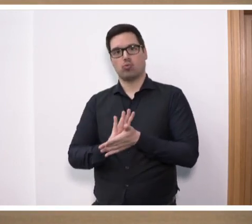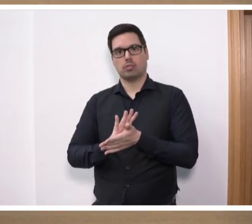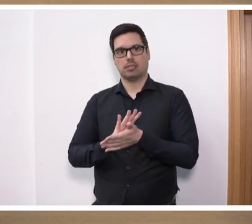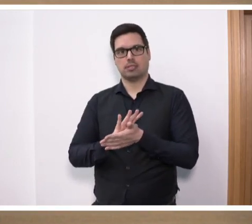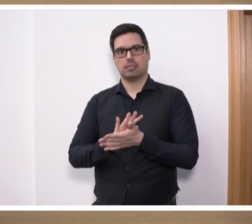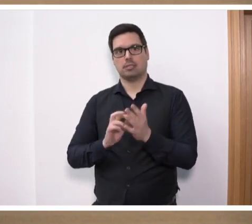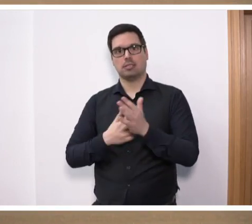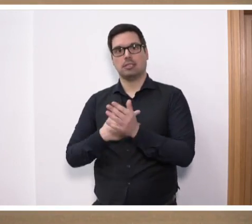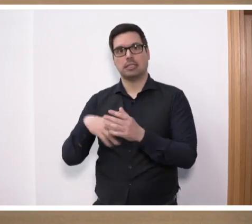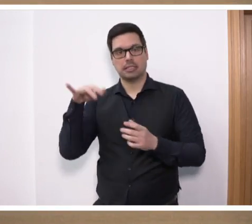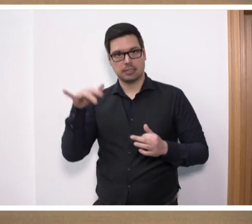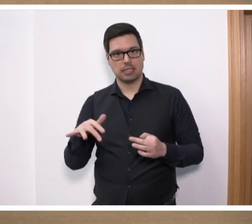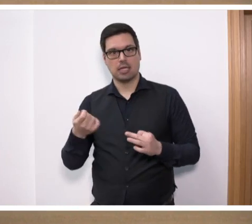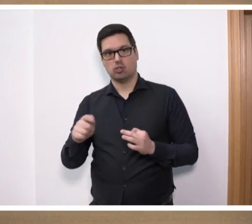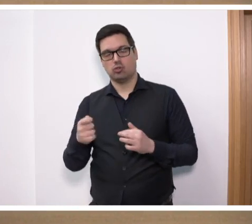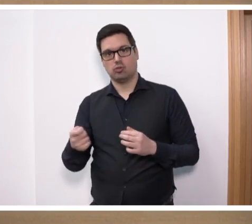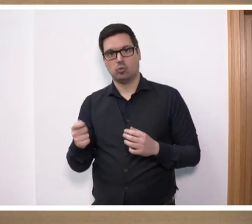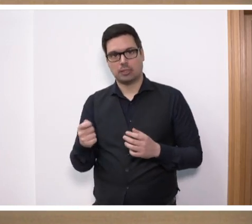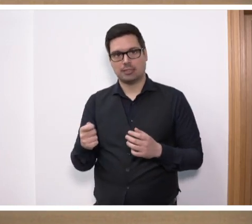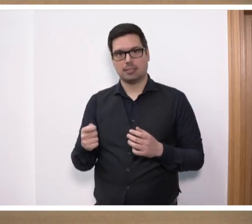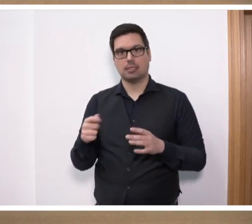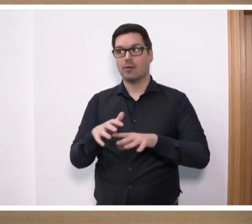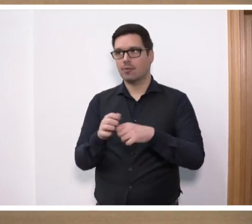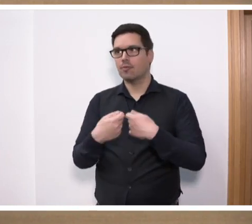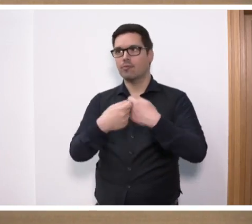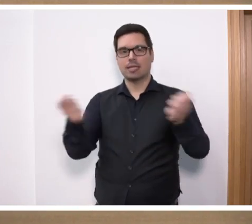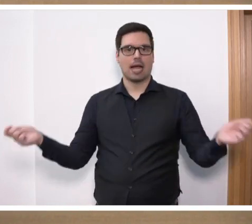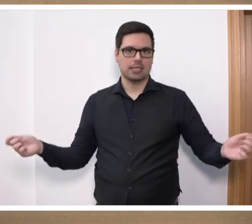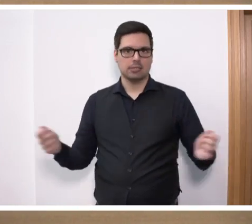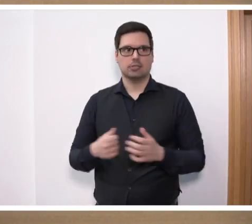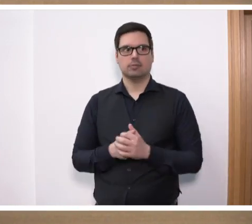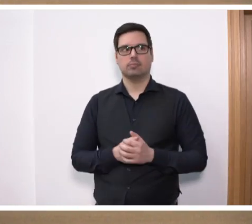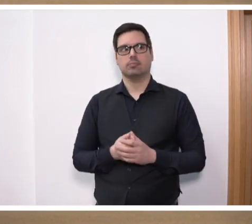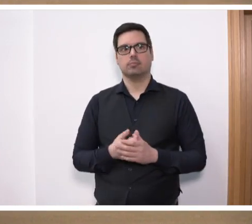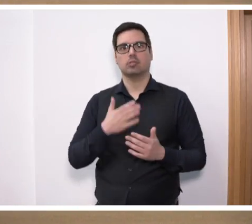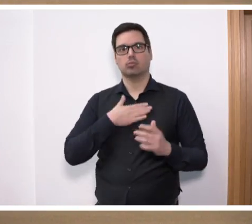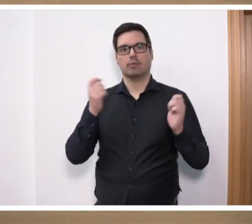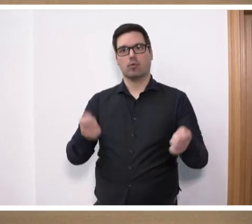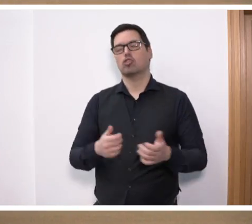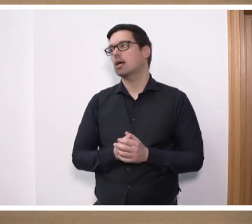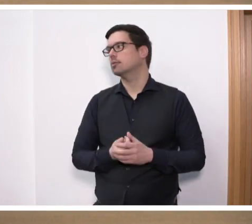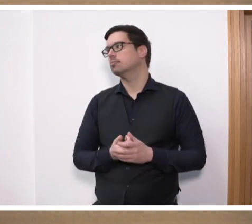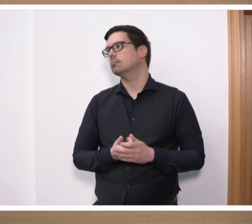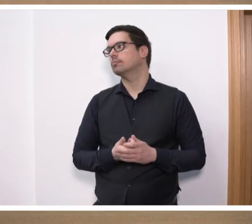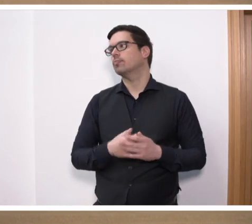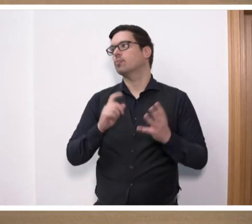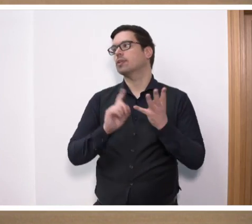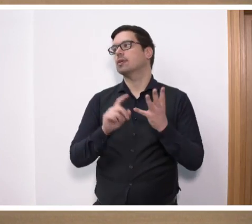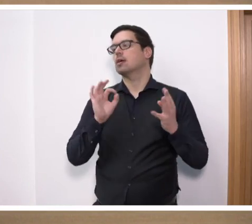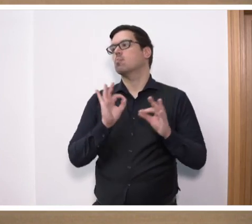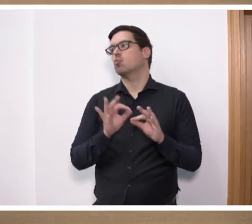Kontingent anhand eines Schlüssels auch konkret verteilt wird, liebe Kolleginnen und Kollegen. Das ist unser Vorschlag. Vierter Punkt.